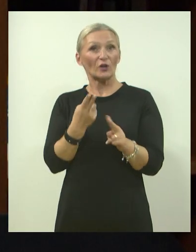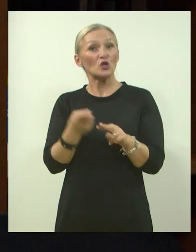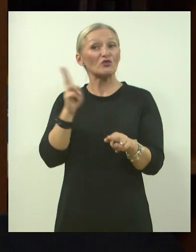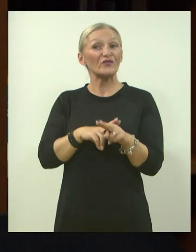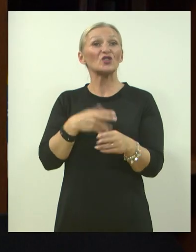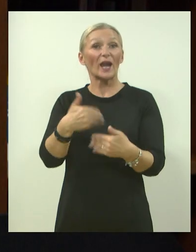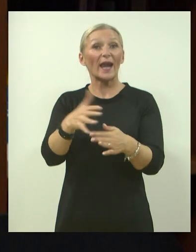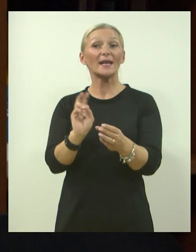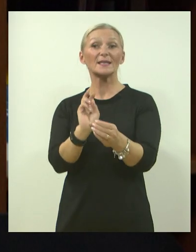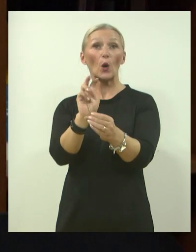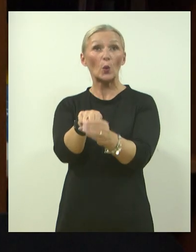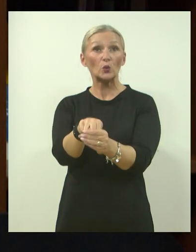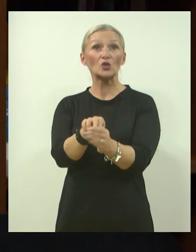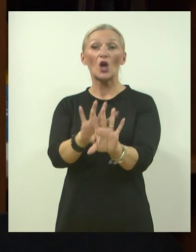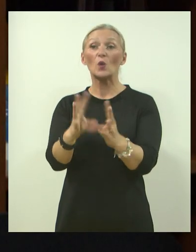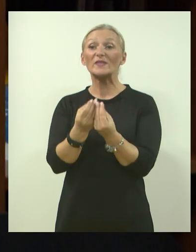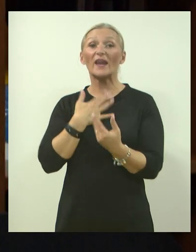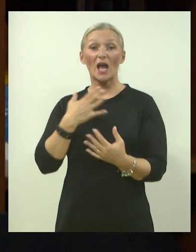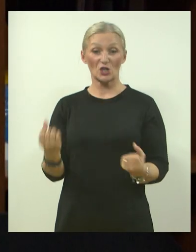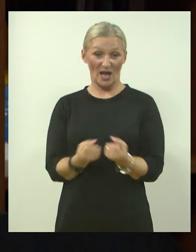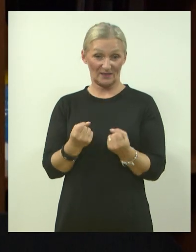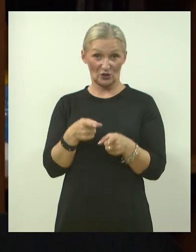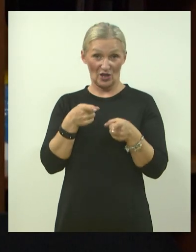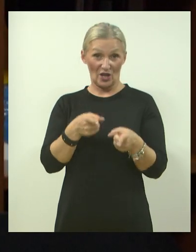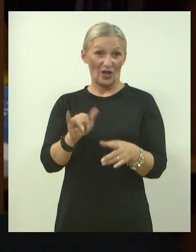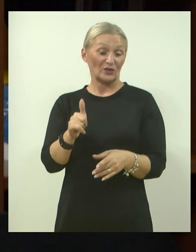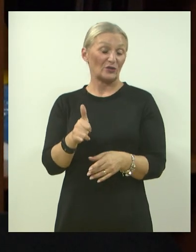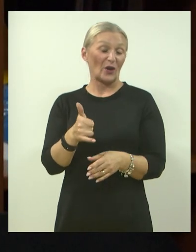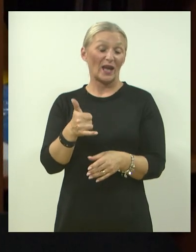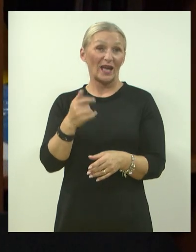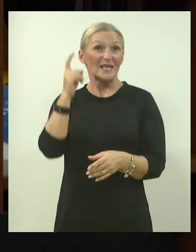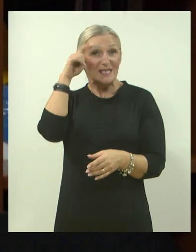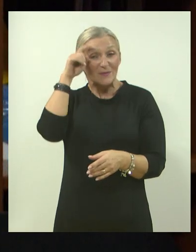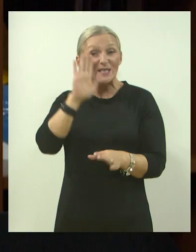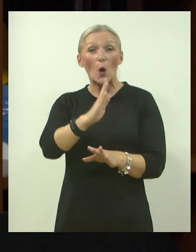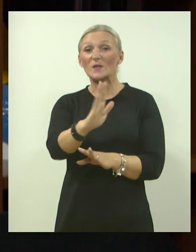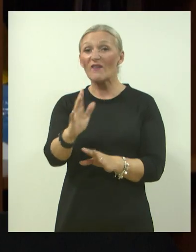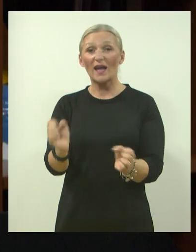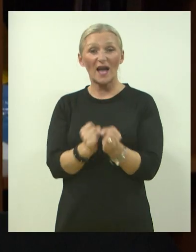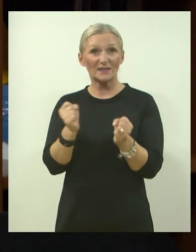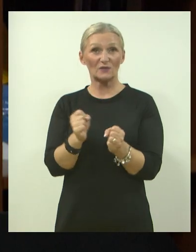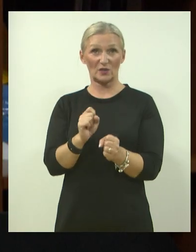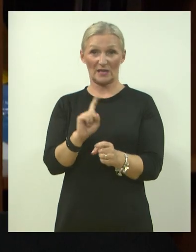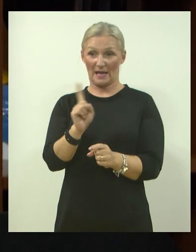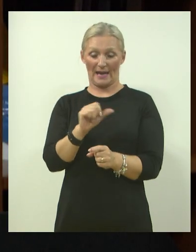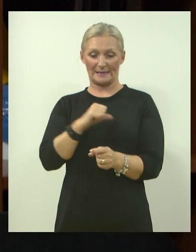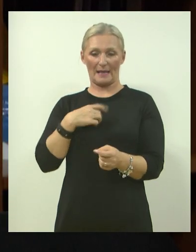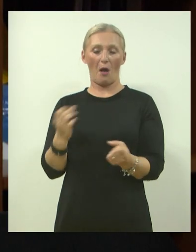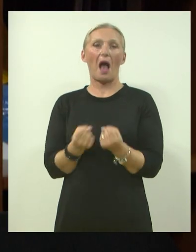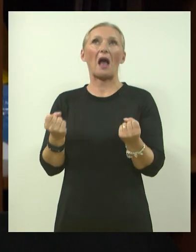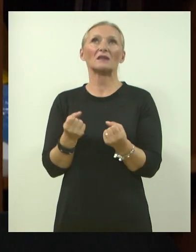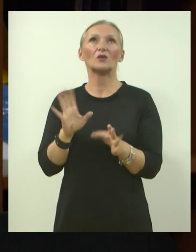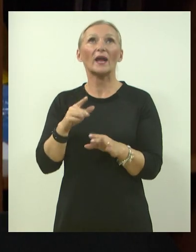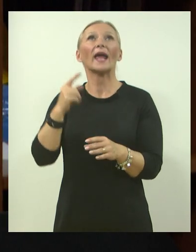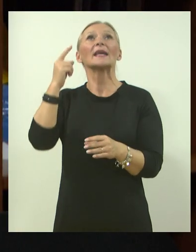uključe u sve naše aktivnosti jer to je smisao. Svake aktivnosti nije aktivnost sama po sebi, nego je